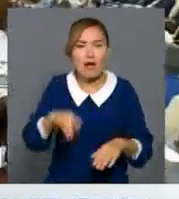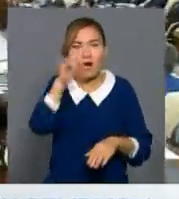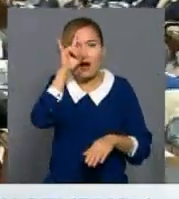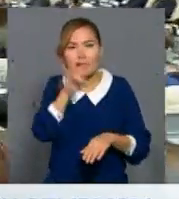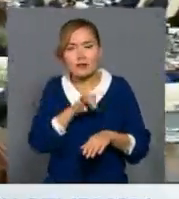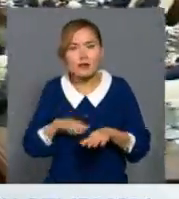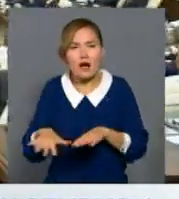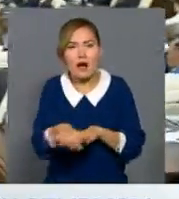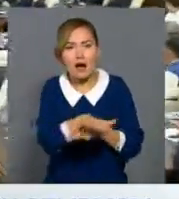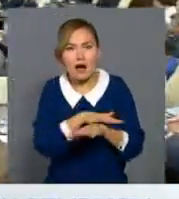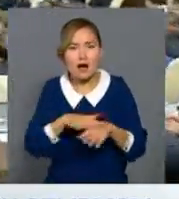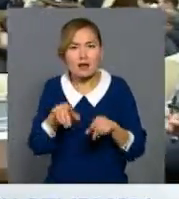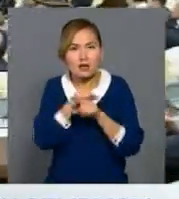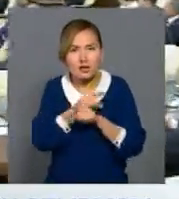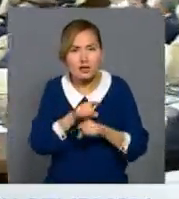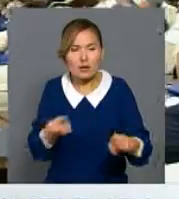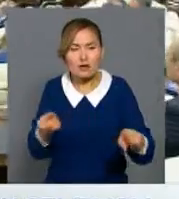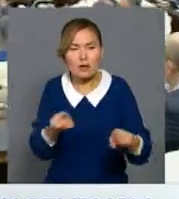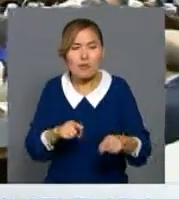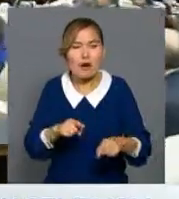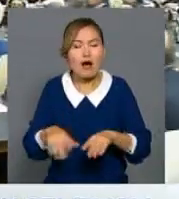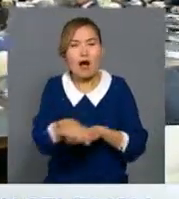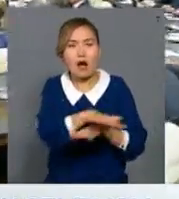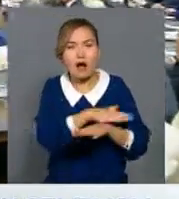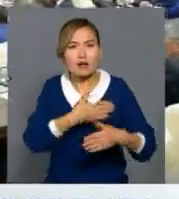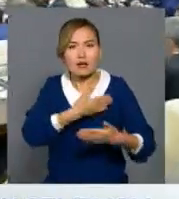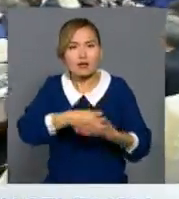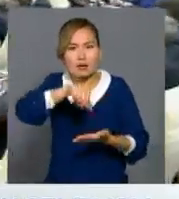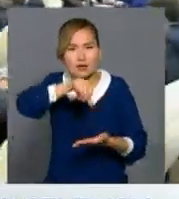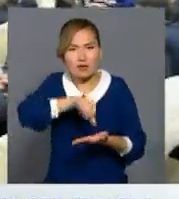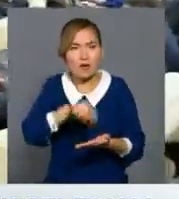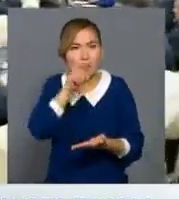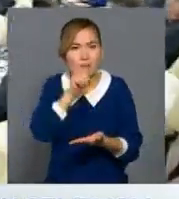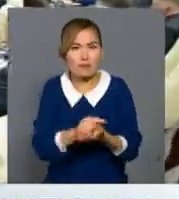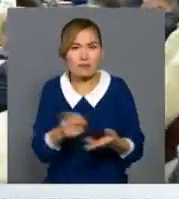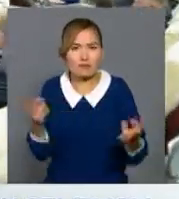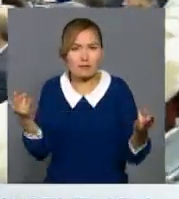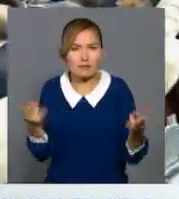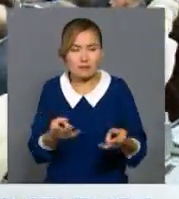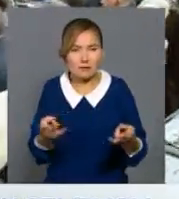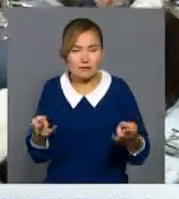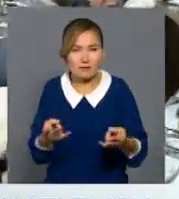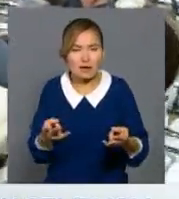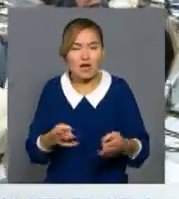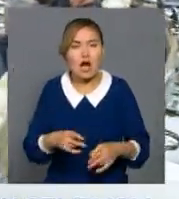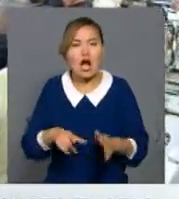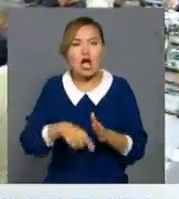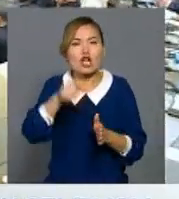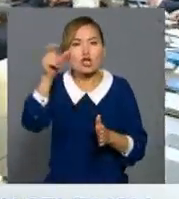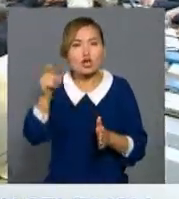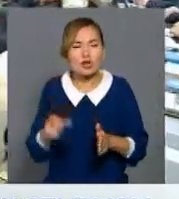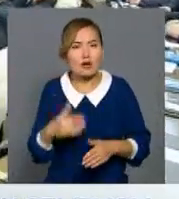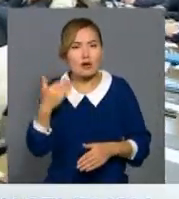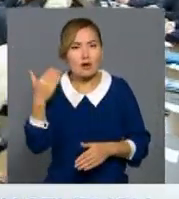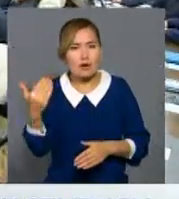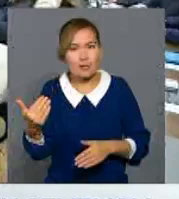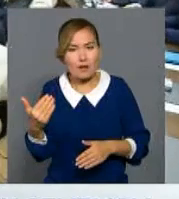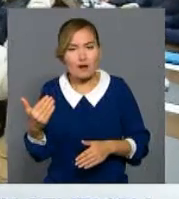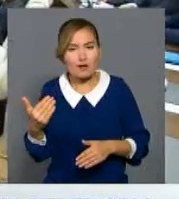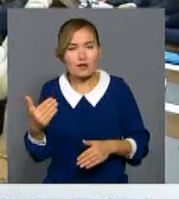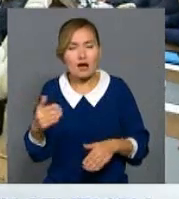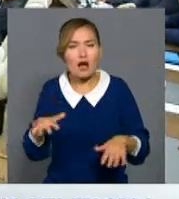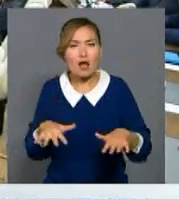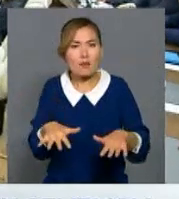үсіндіріп, оған қалықты жұмылдыруы да басты мөдеттердің қатарында. Депутаттар өзге бейлік